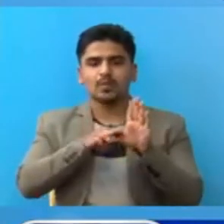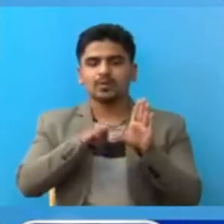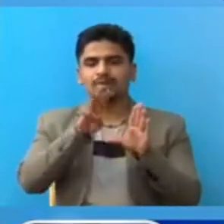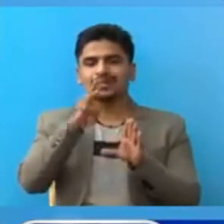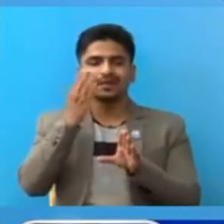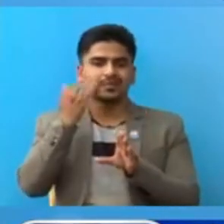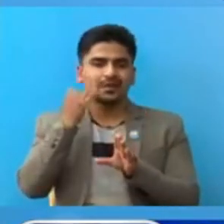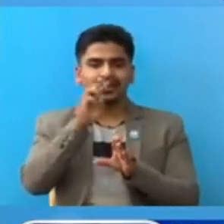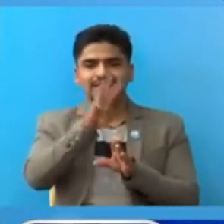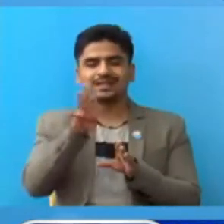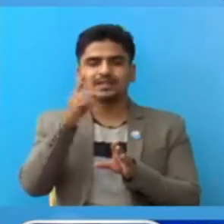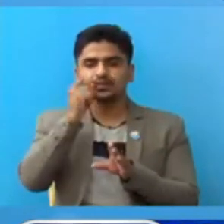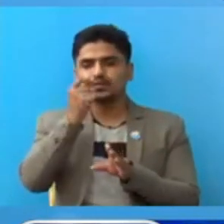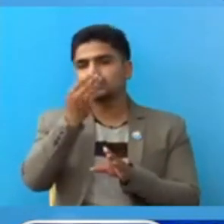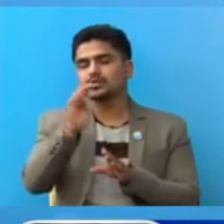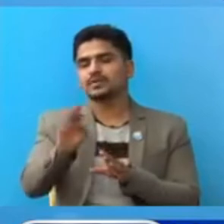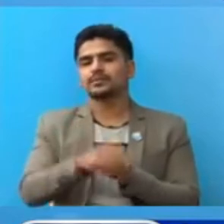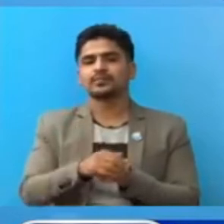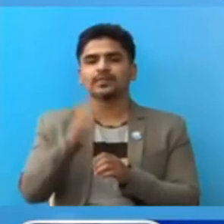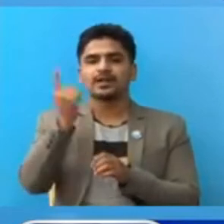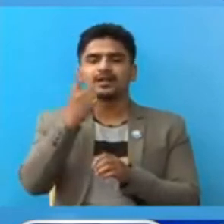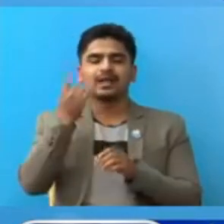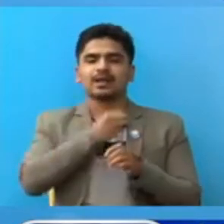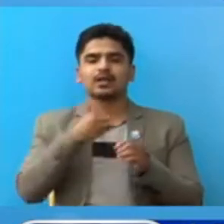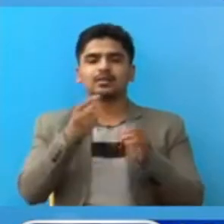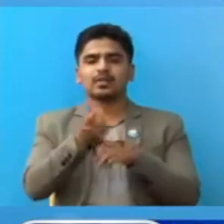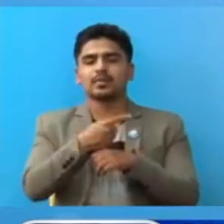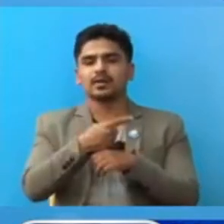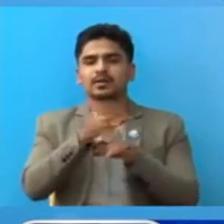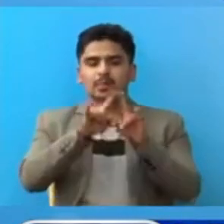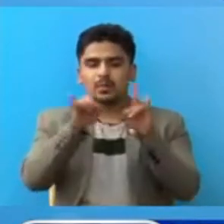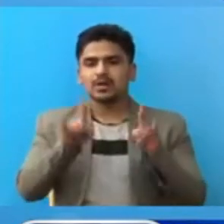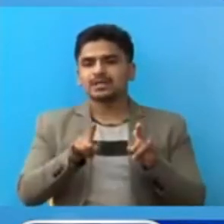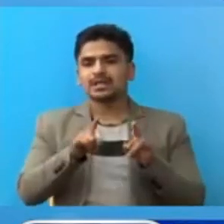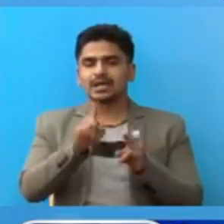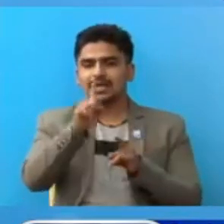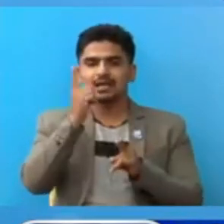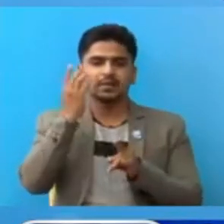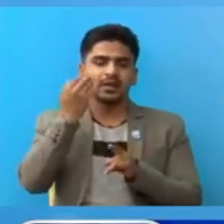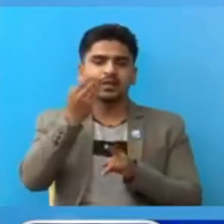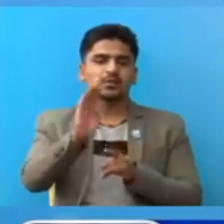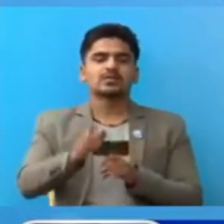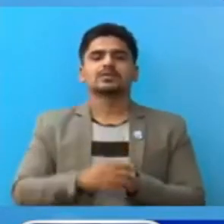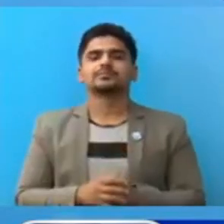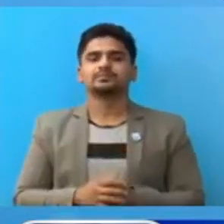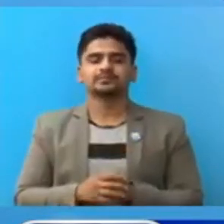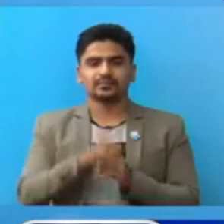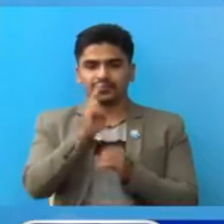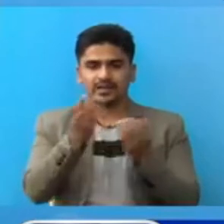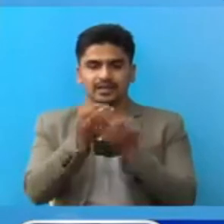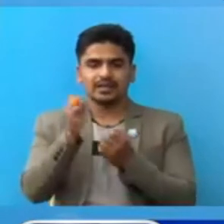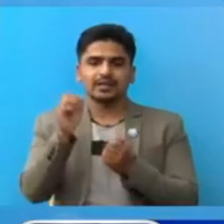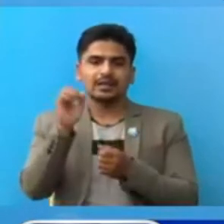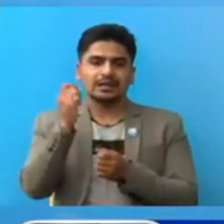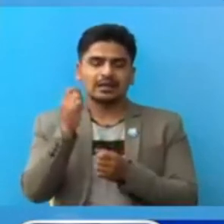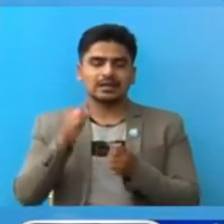महिलार तेट्टिस पुरुष नुँँच नारायंड य अस्फपताल विर्गंज माँ परसा का एक महिला नुँच एसे गरी राष्टिय